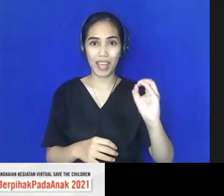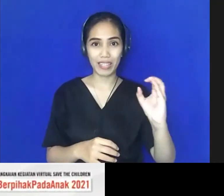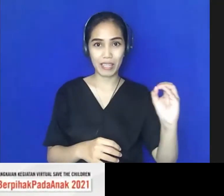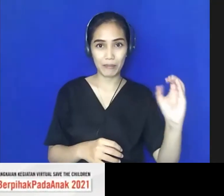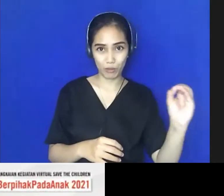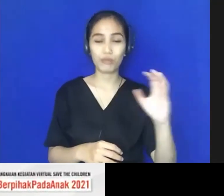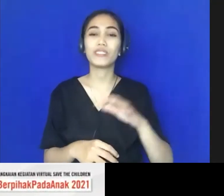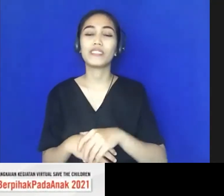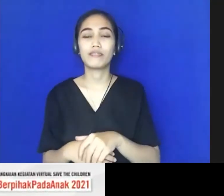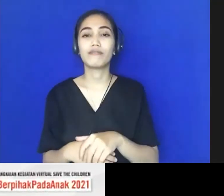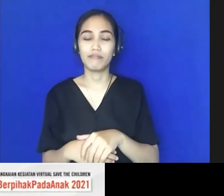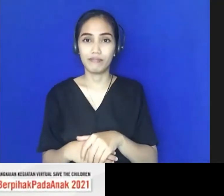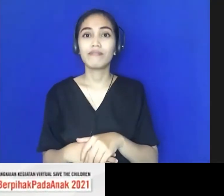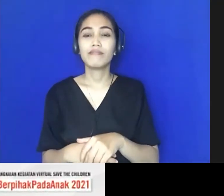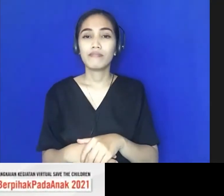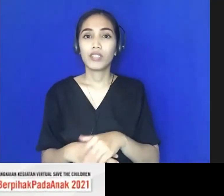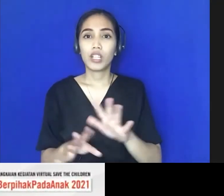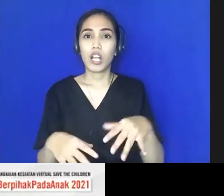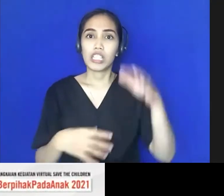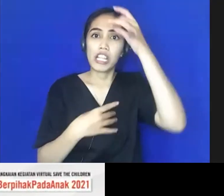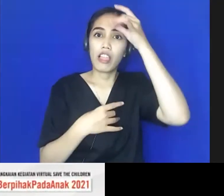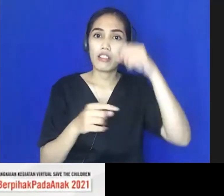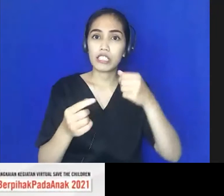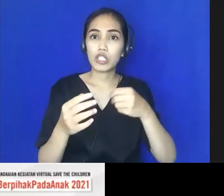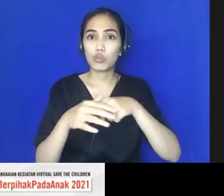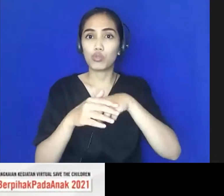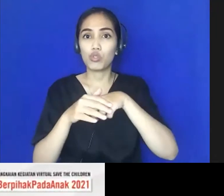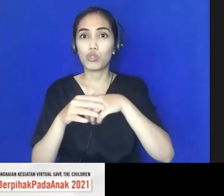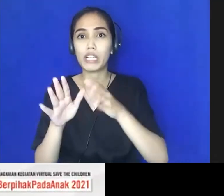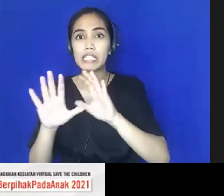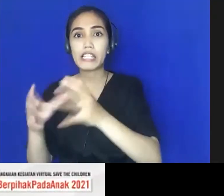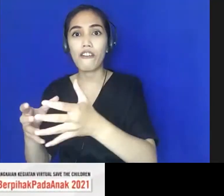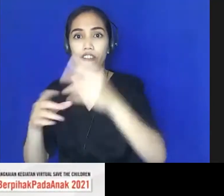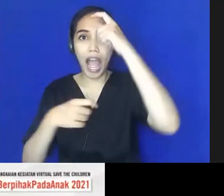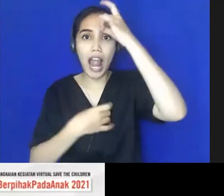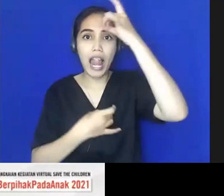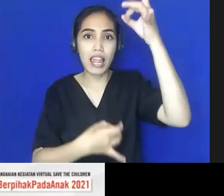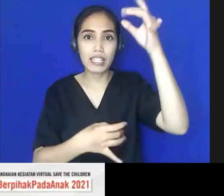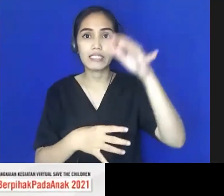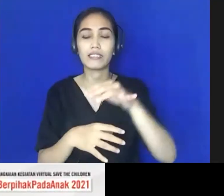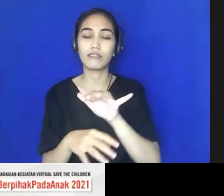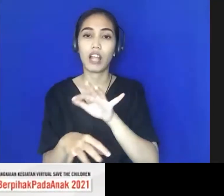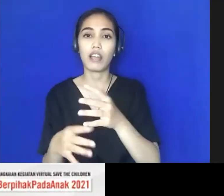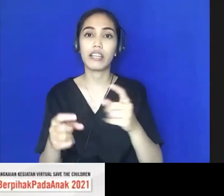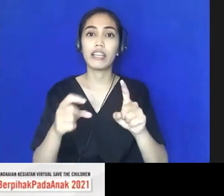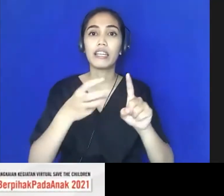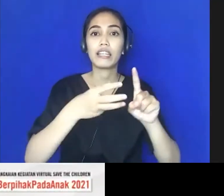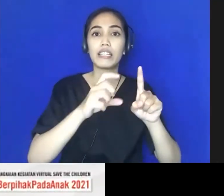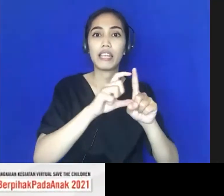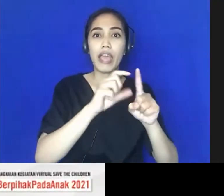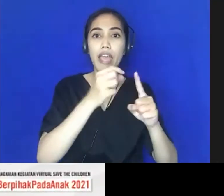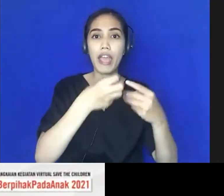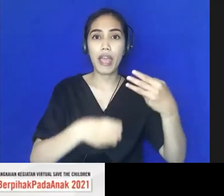Biro sampai staff ahli, kemudian dengan Depdiknas, langsung